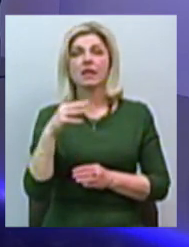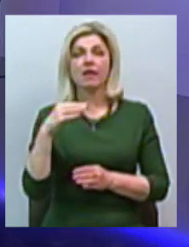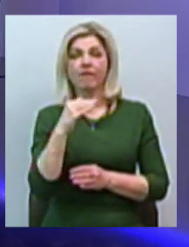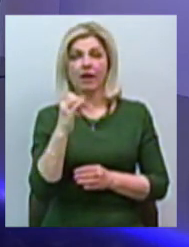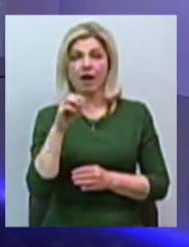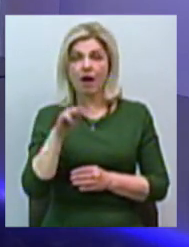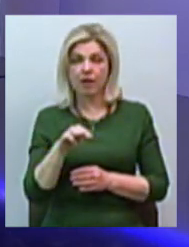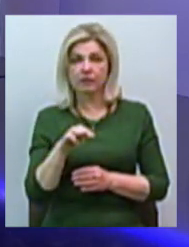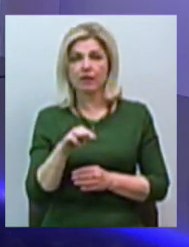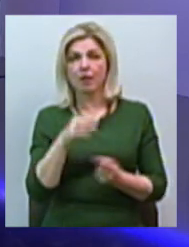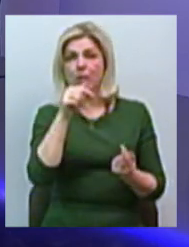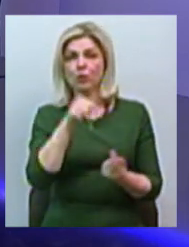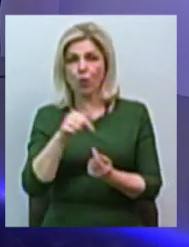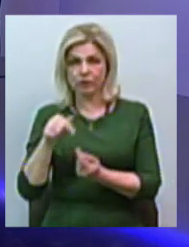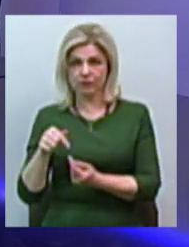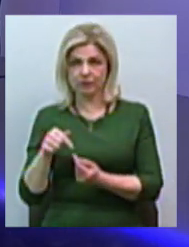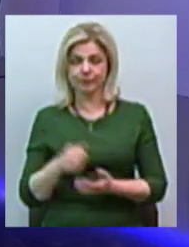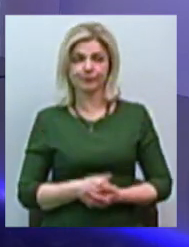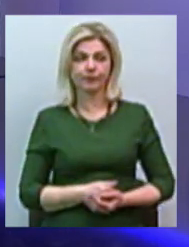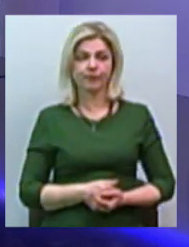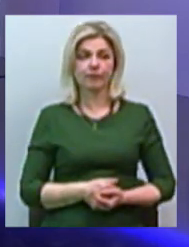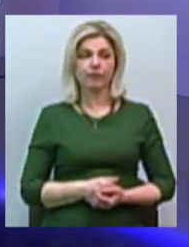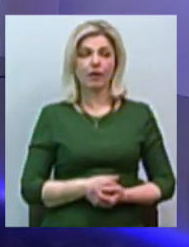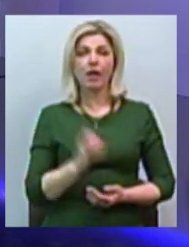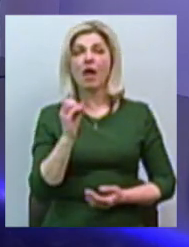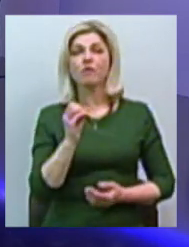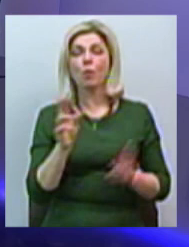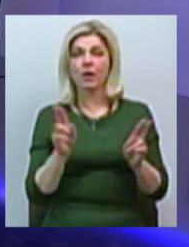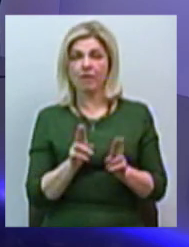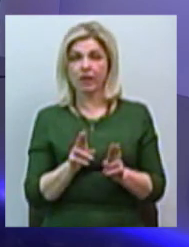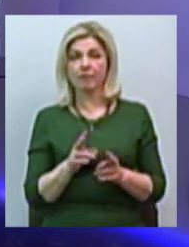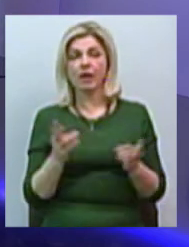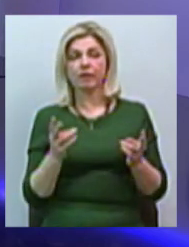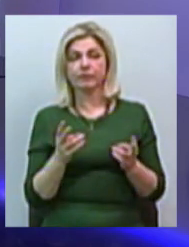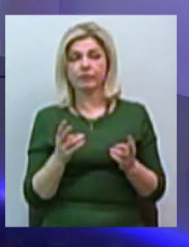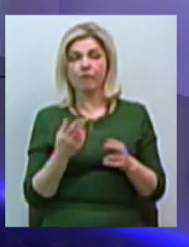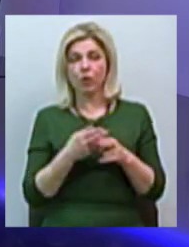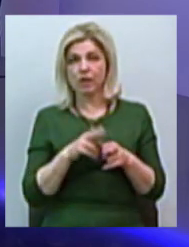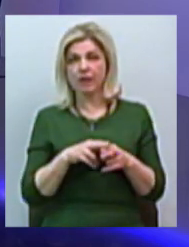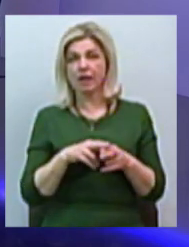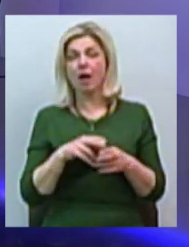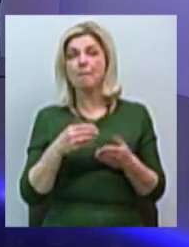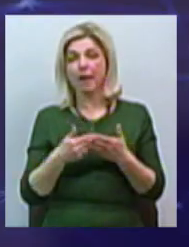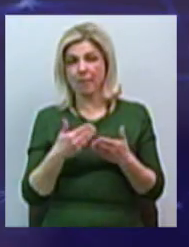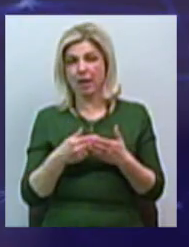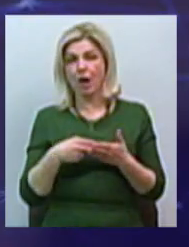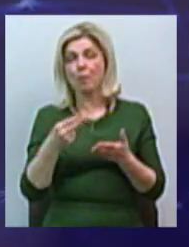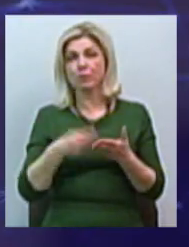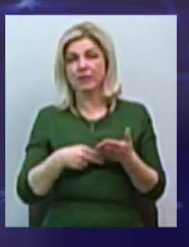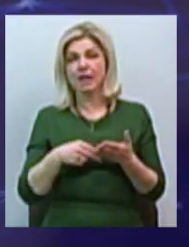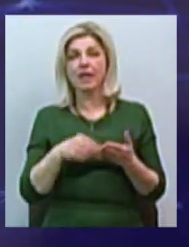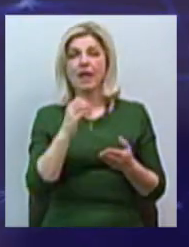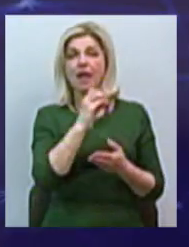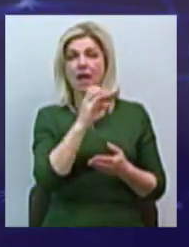привести пример підписання цього зглашення між ЄС і Ізраїлем. Він, наскільки пам'ятаю, зайняв